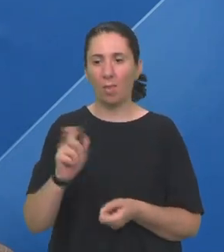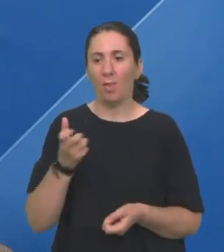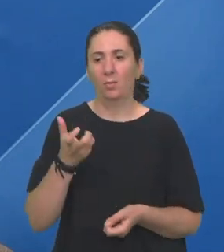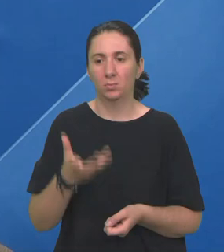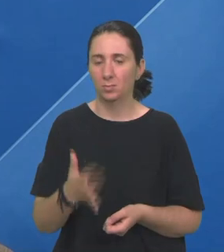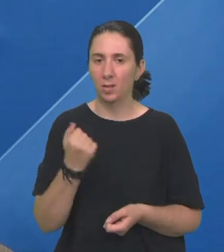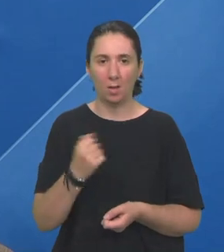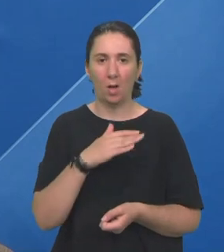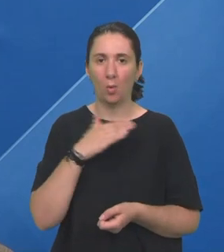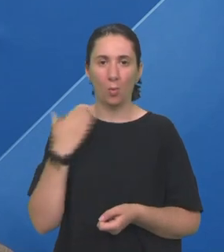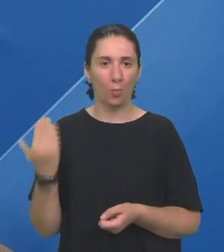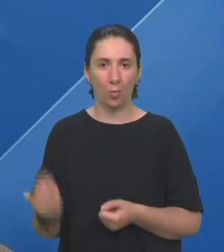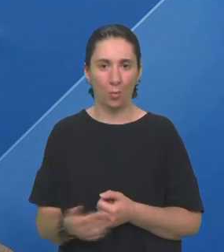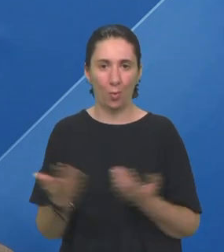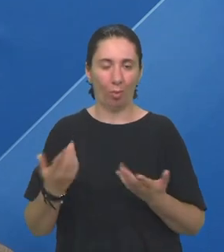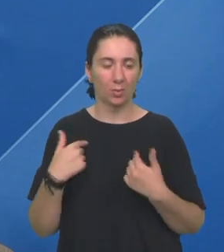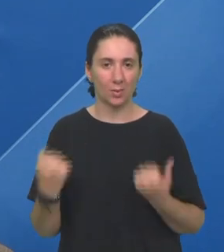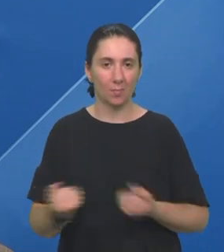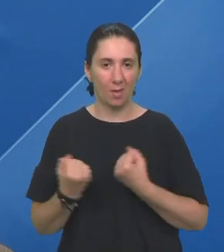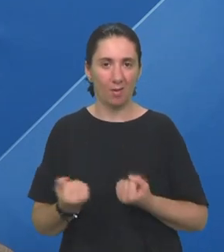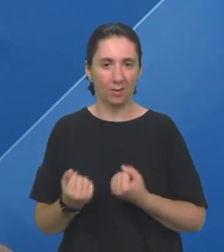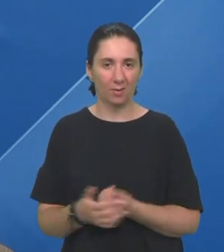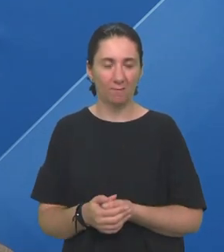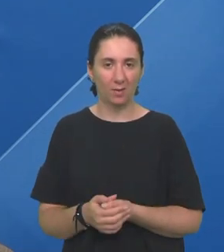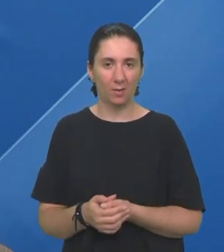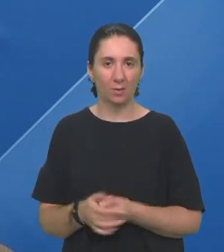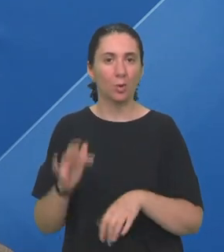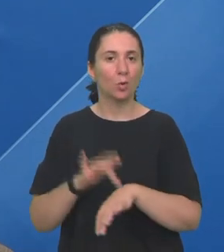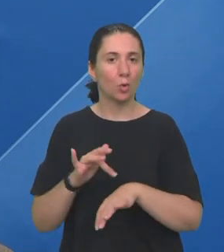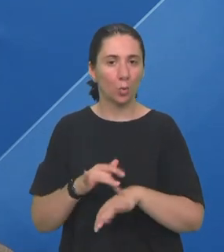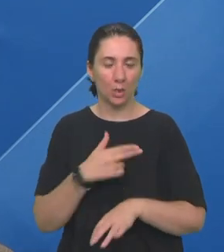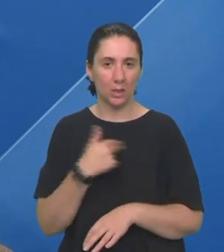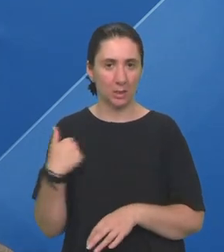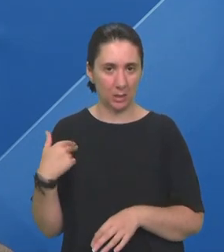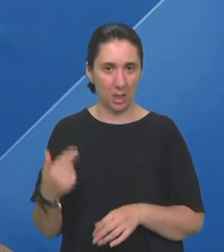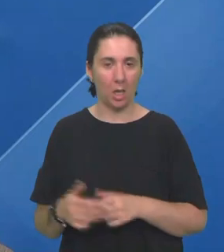nabrajam, imam ih jako puno gdje sam aktivna Dodir Zagreb